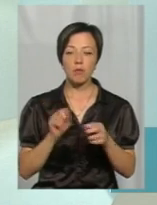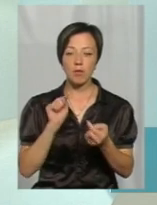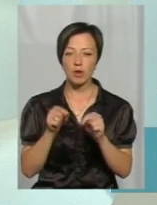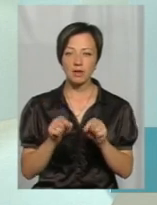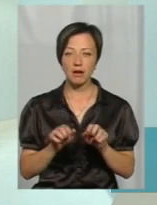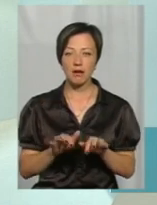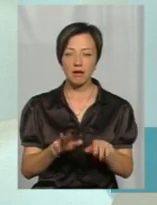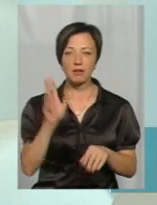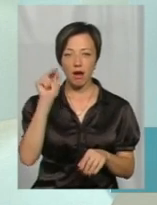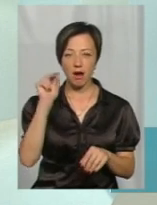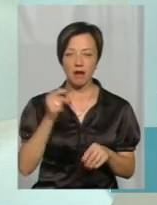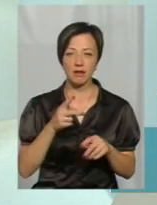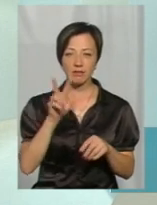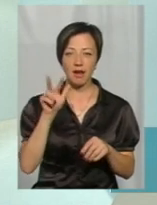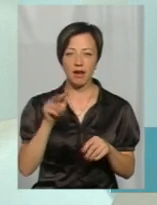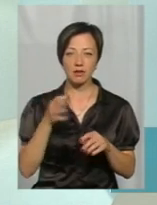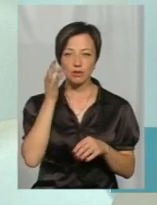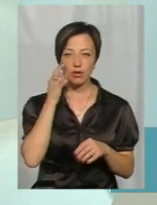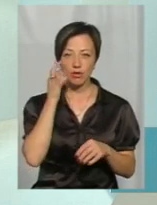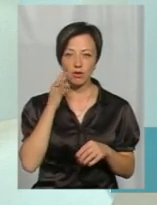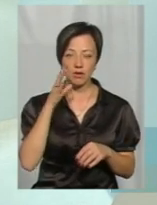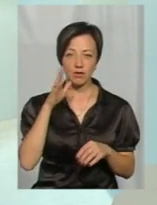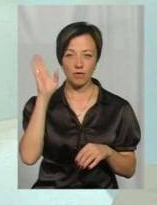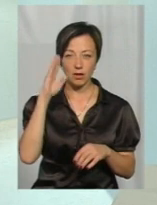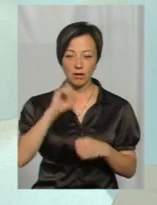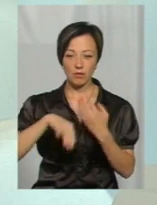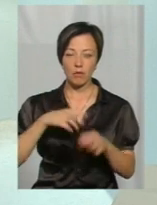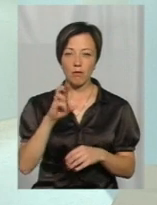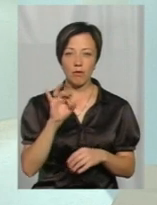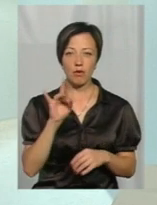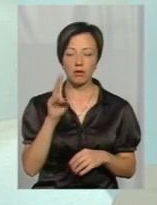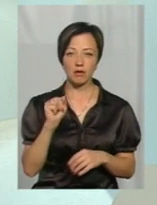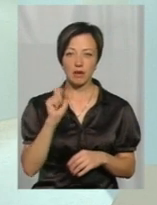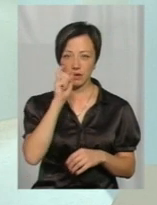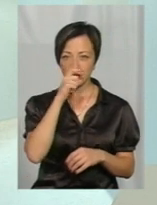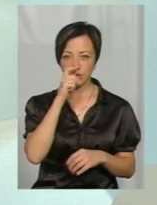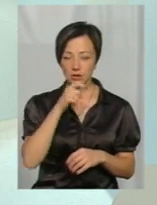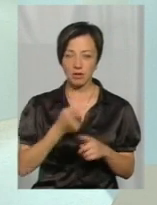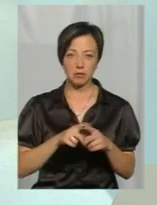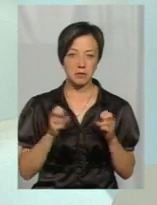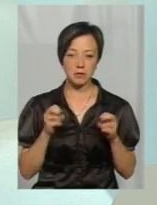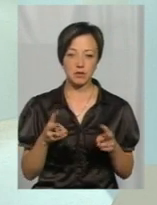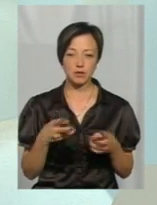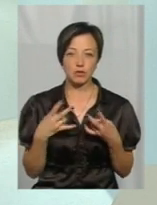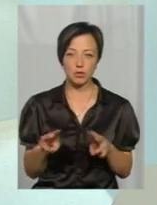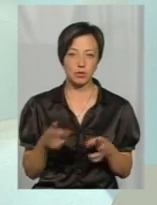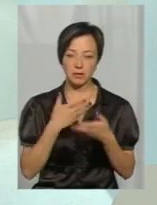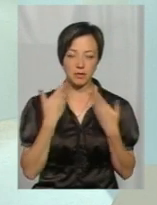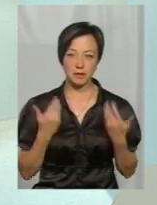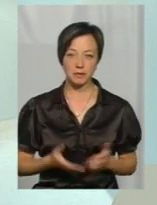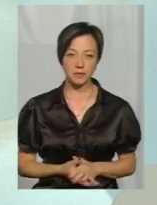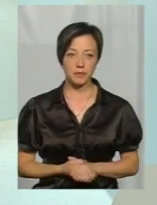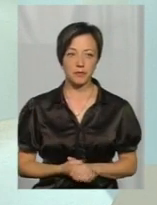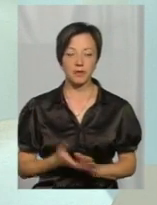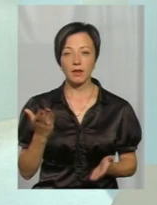солодка водичка, там, замішується з борною кислотою. Саме такий безпечний метод, який ніякої шкоди він, і небезпеки не